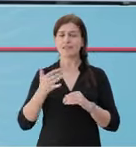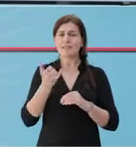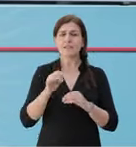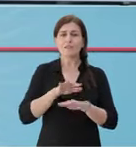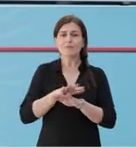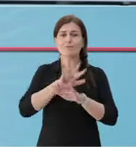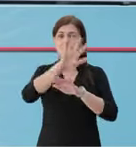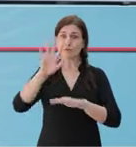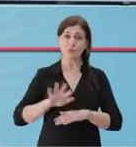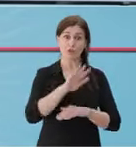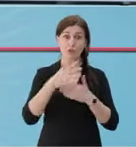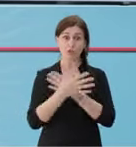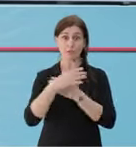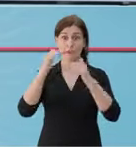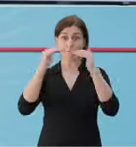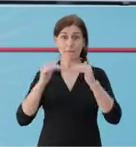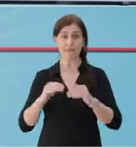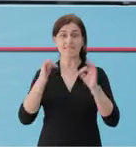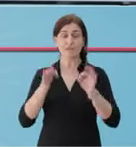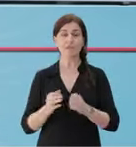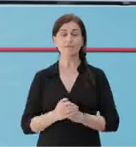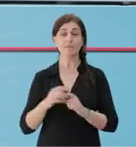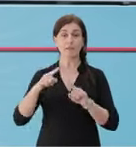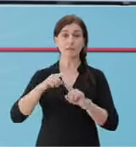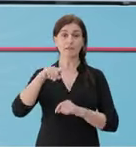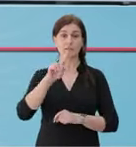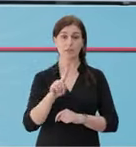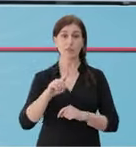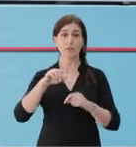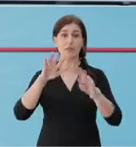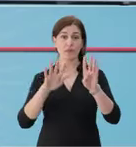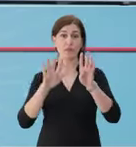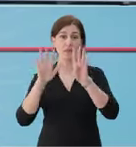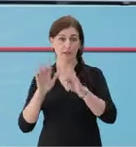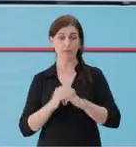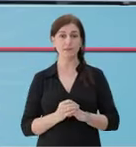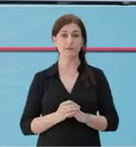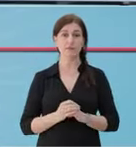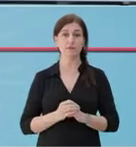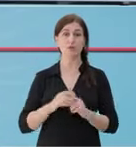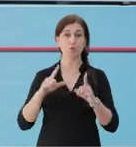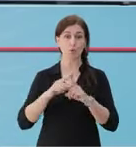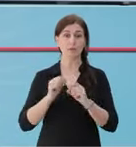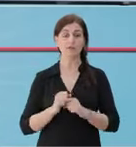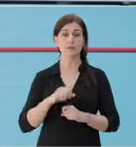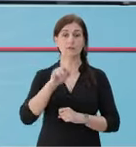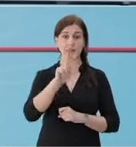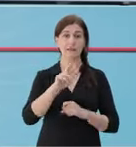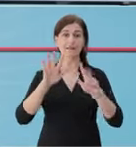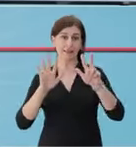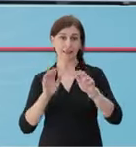Shpërndarja geografike e rasteve pozitive është si vion. Tirana, 199 raste.